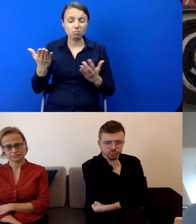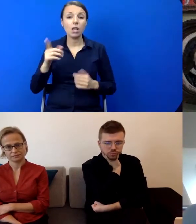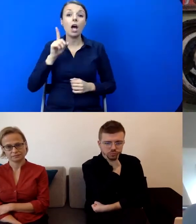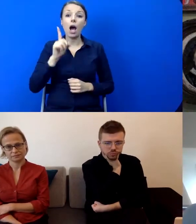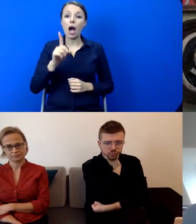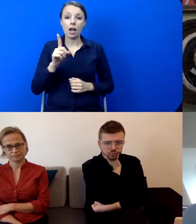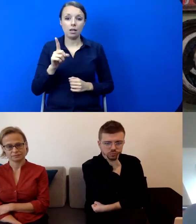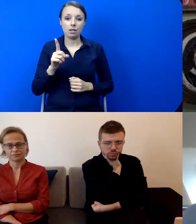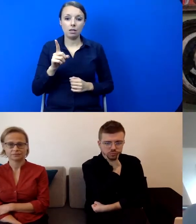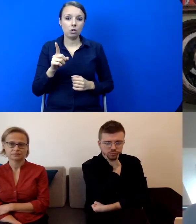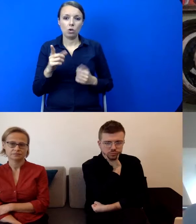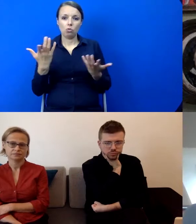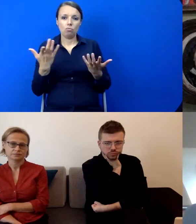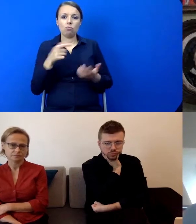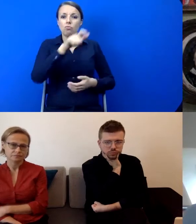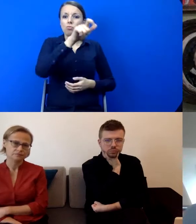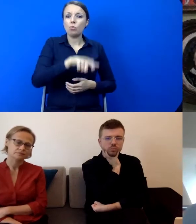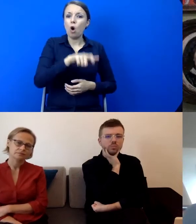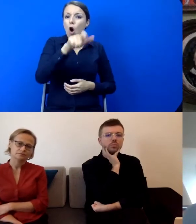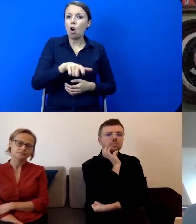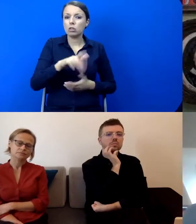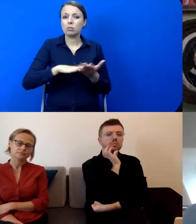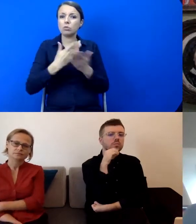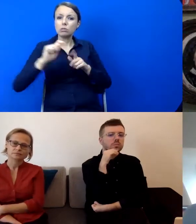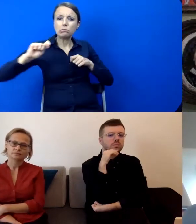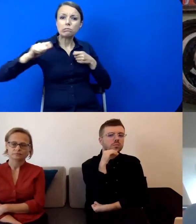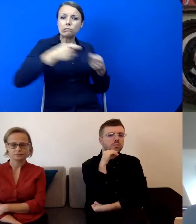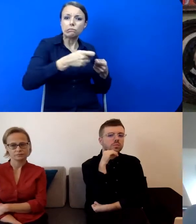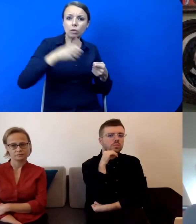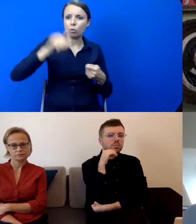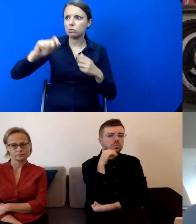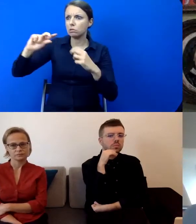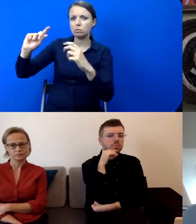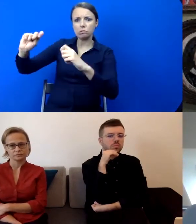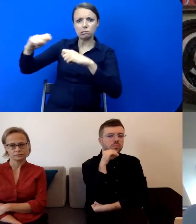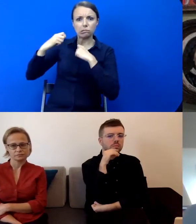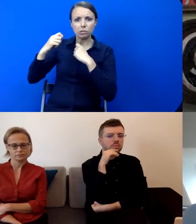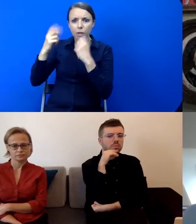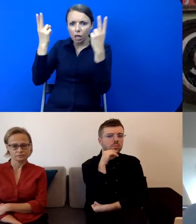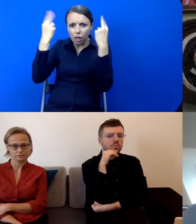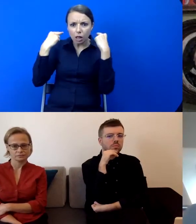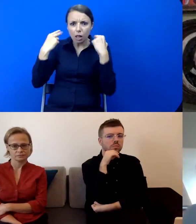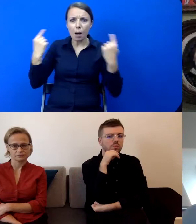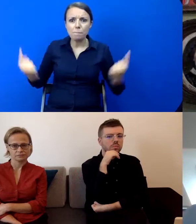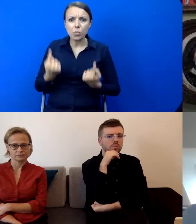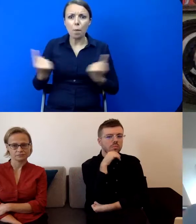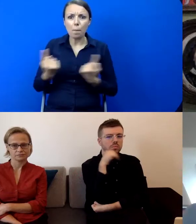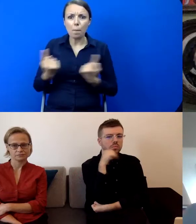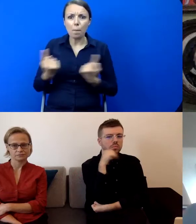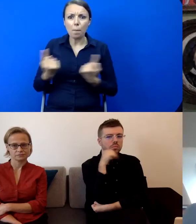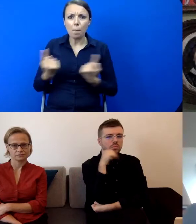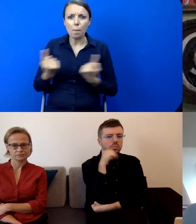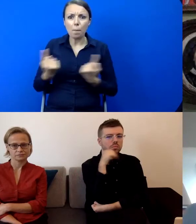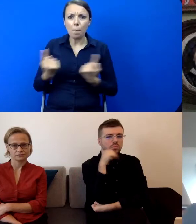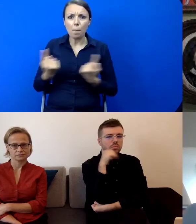było tak, że oni wyłącznie ulegali jakiejś presji propagandowej. W związku z tym niektóre, spora nawet część zakupów,